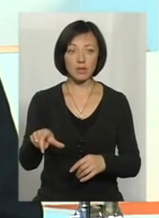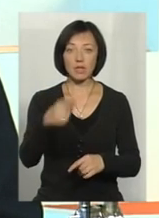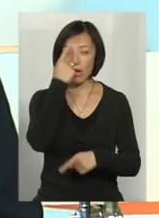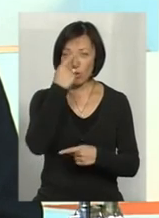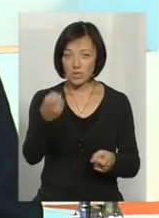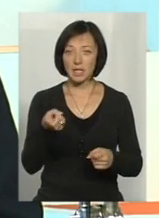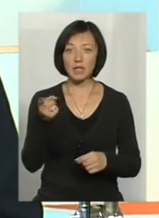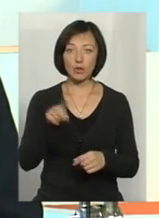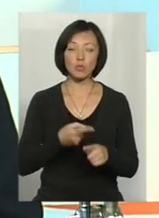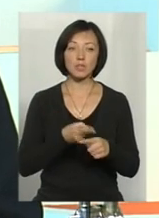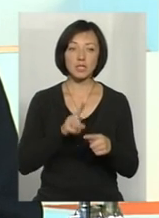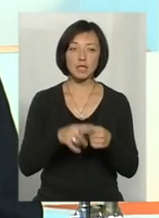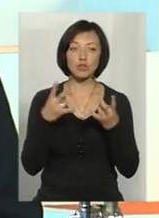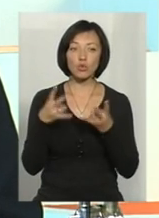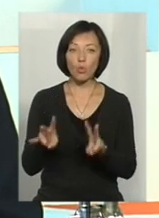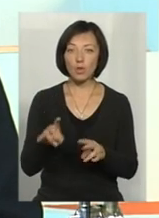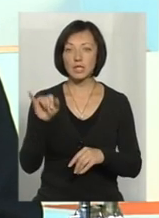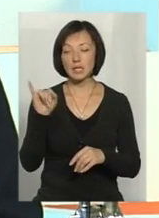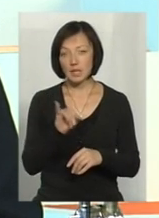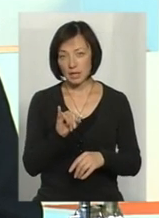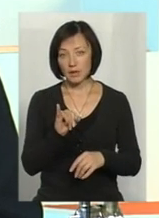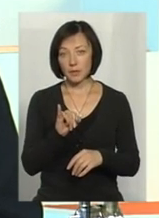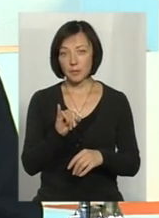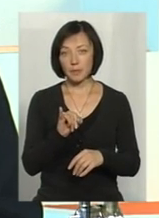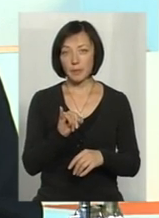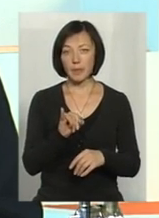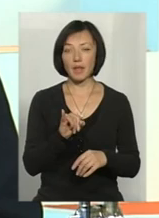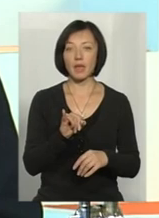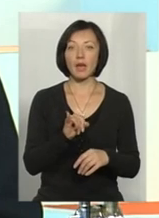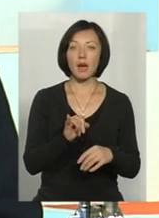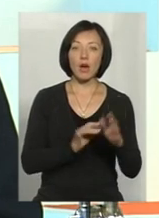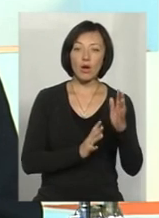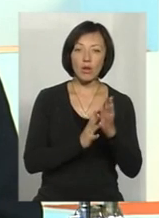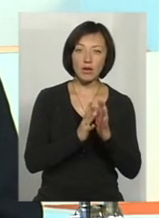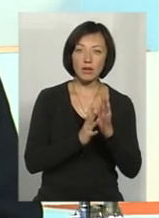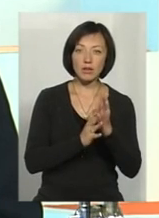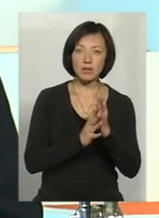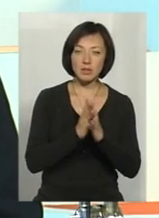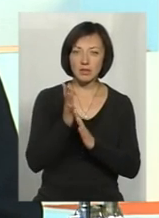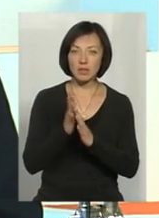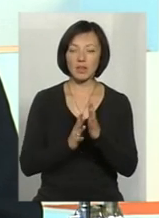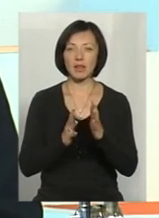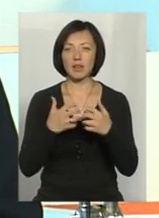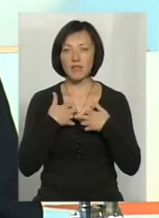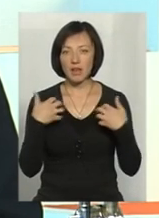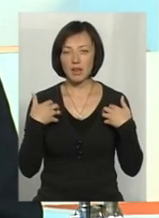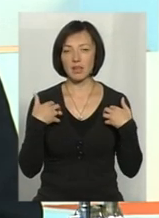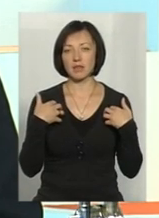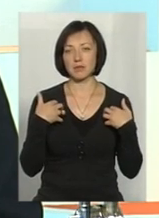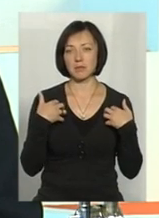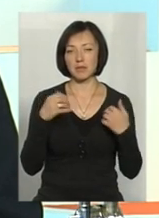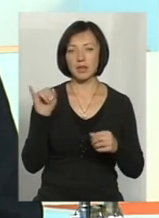наголосити на тому, що це шкодить і біоті, і фауні, флорі,